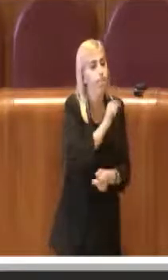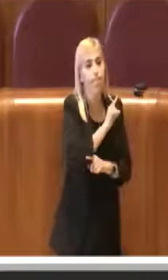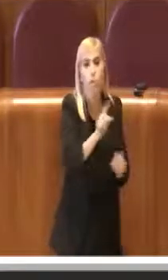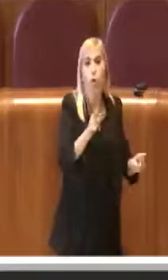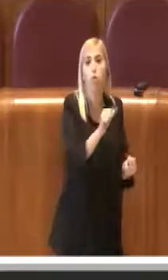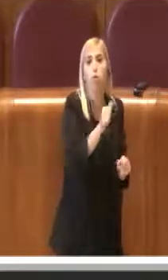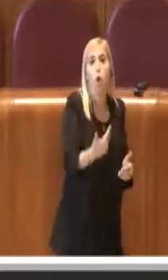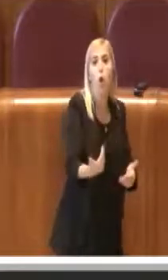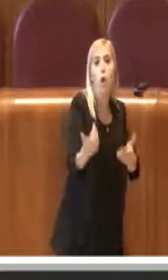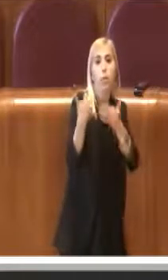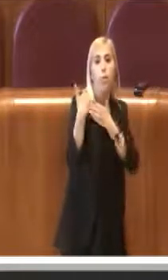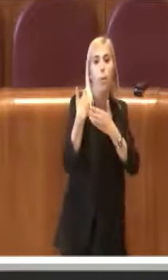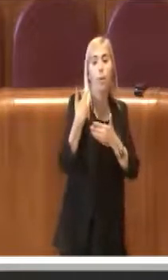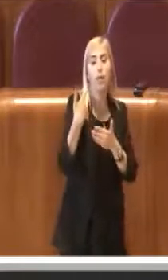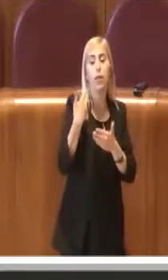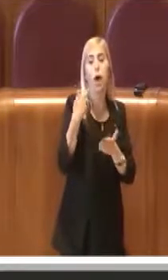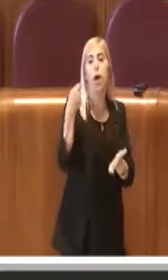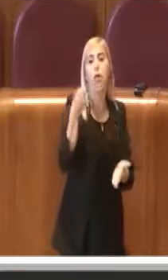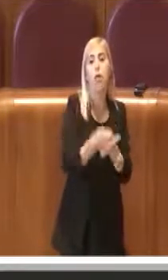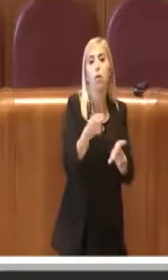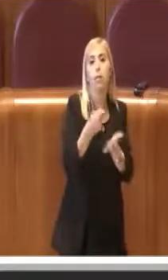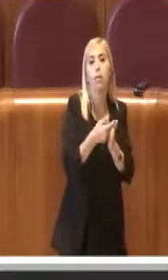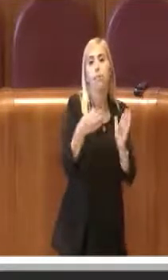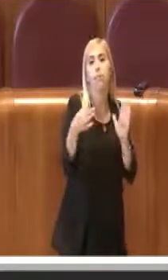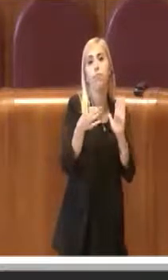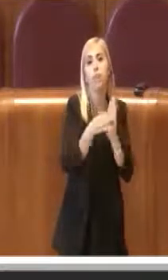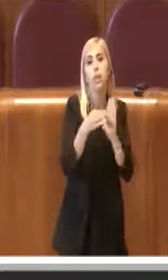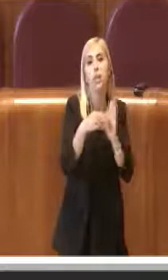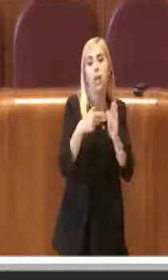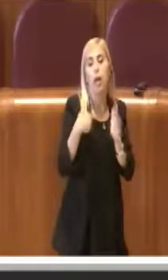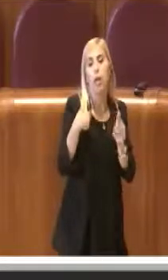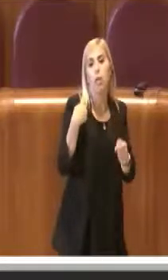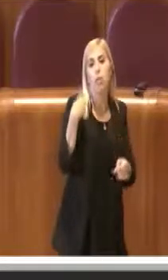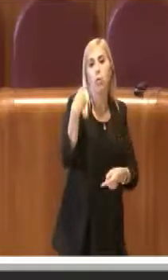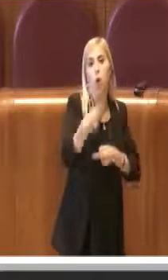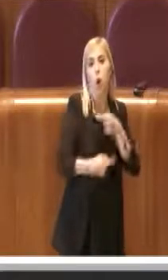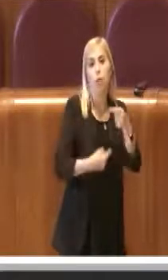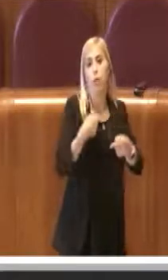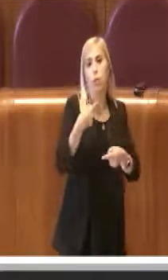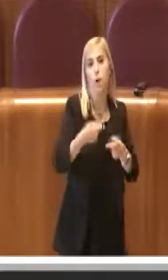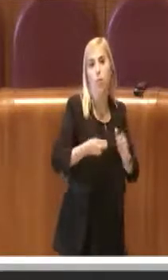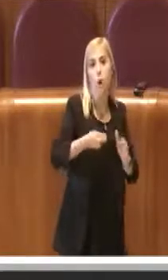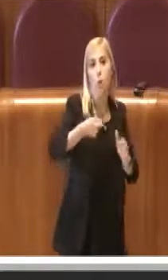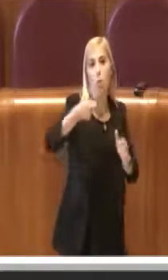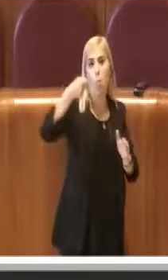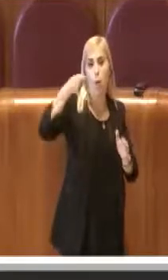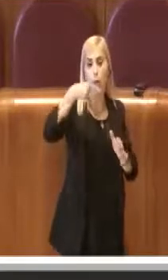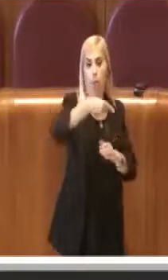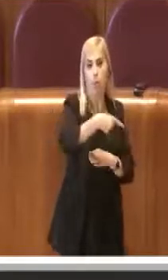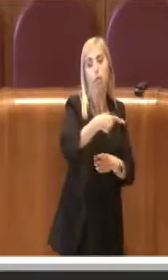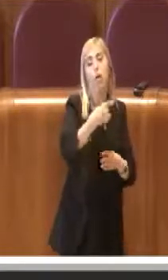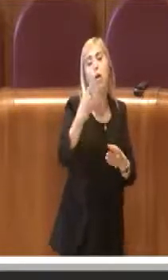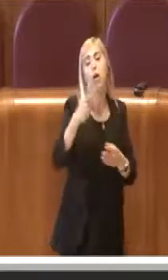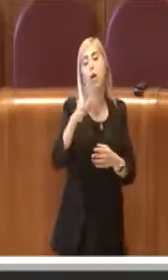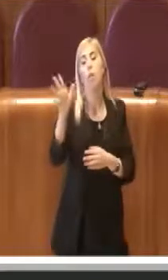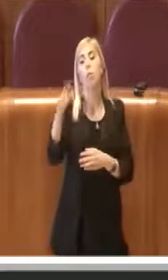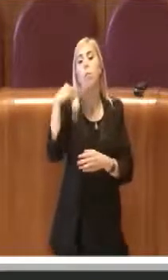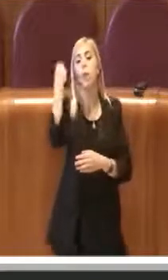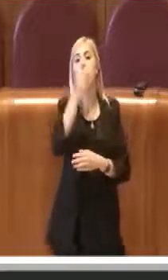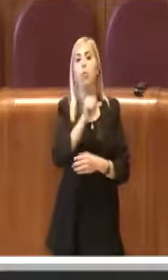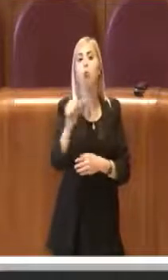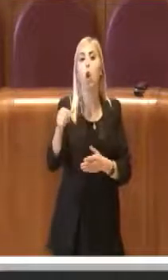costi fissi che invece sono andati avanti e pensiamo ovviamente non soltanto ai